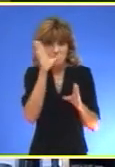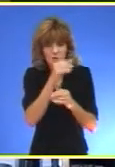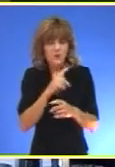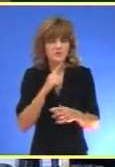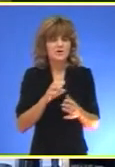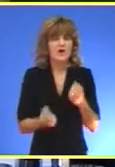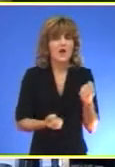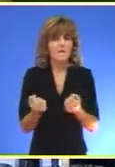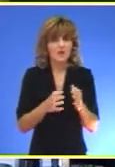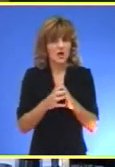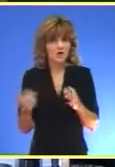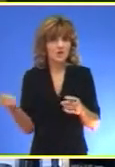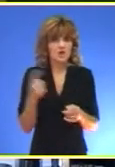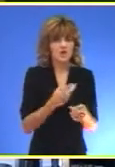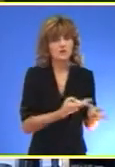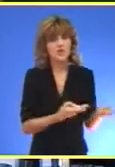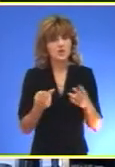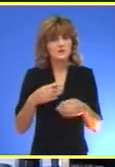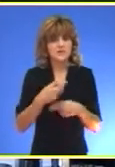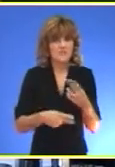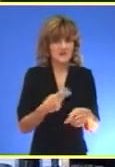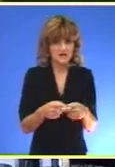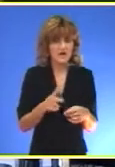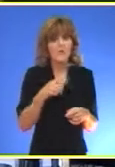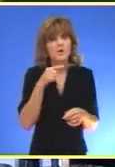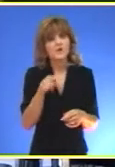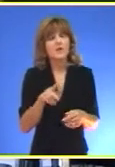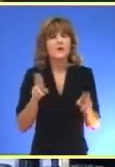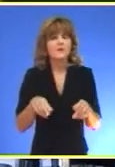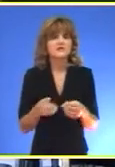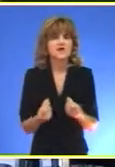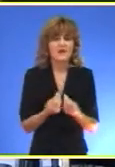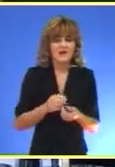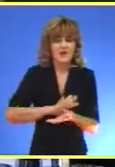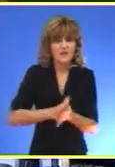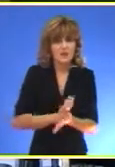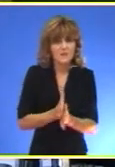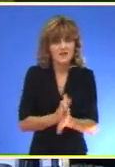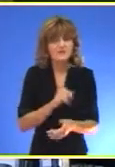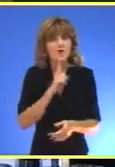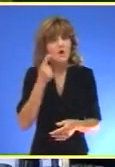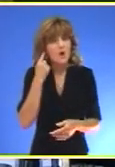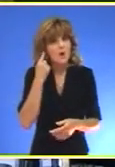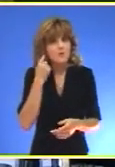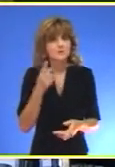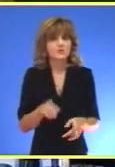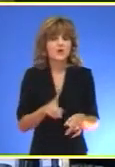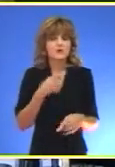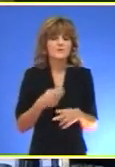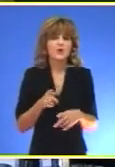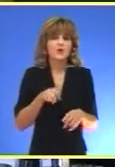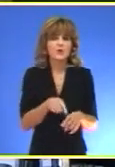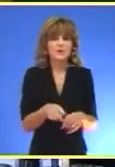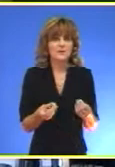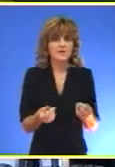teretni kamioni Dolaze, odnose materijal Po njima je navodno Postoji neka drobilica Koja je istako bučna I pošto na